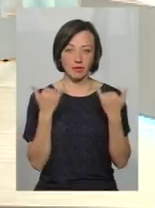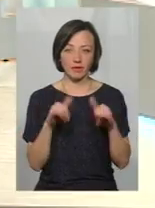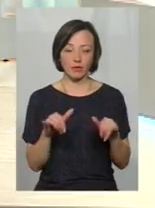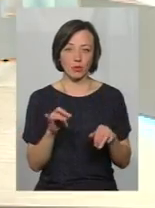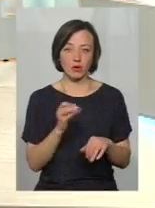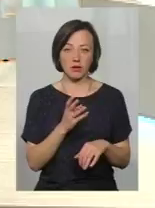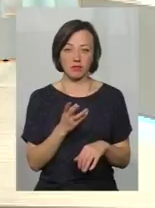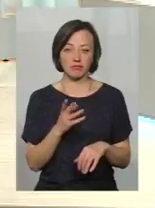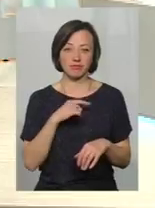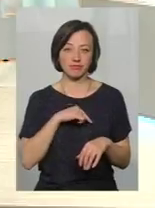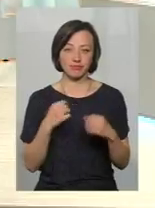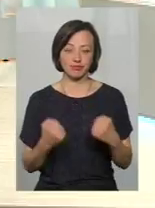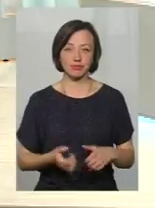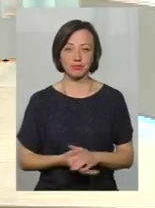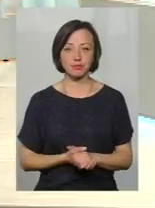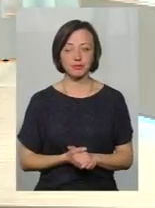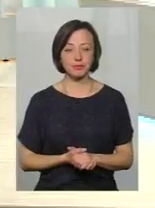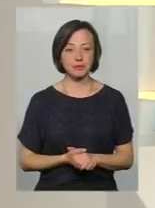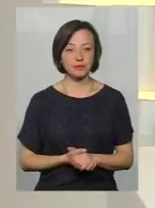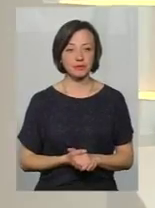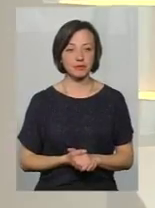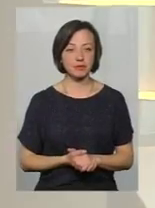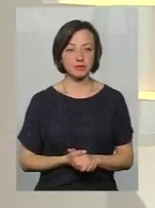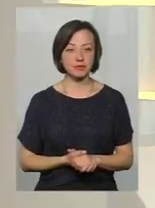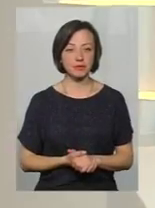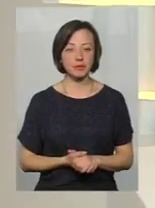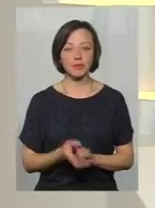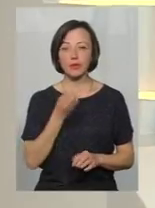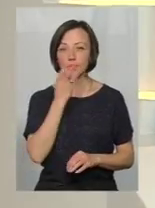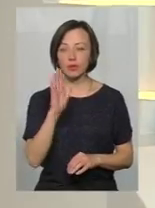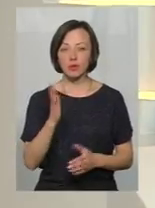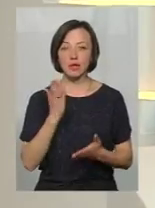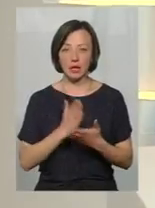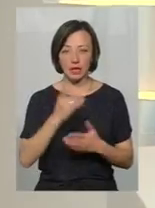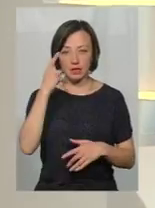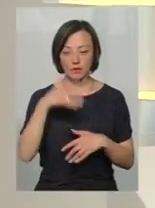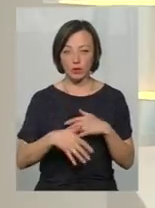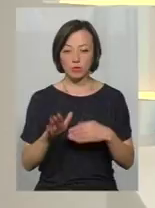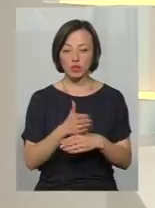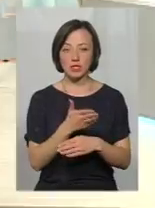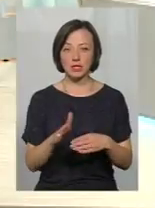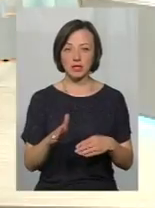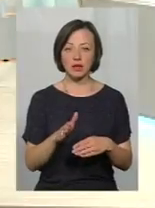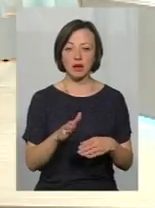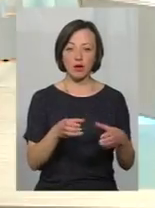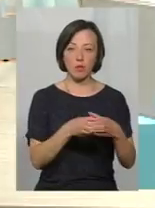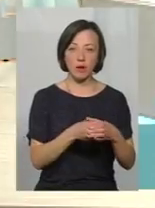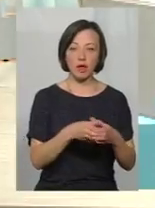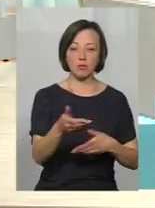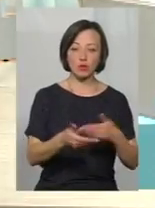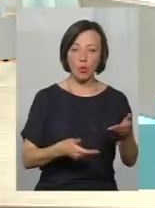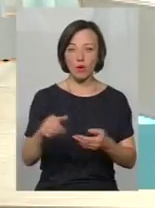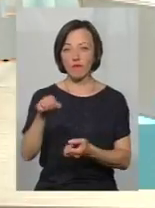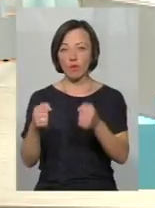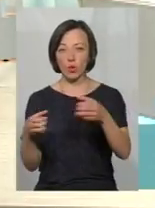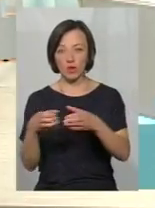Так, тоді все ж таки є свідома частина громадян пішоходів, є свідомі водії. От